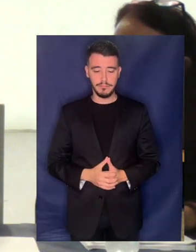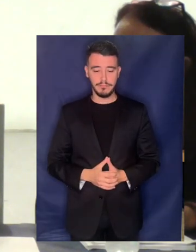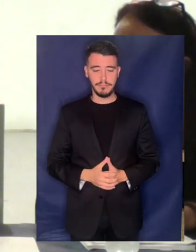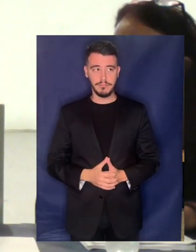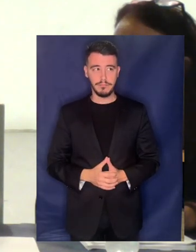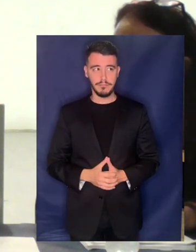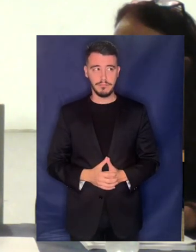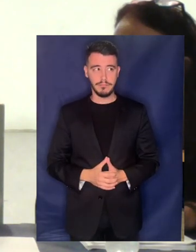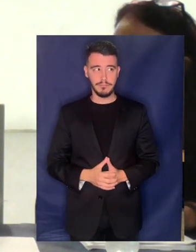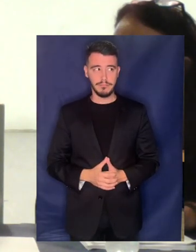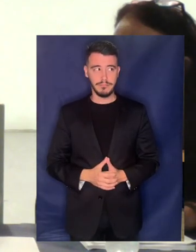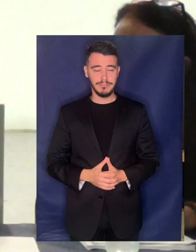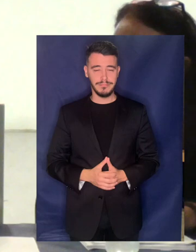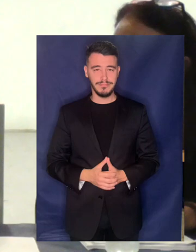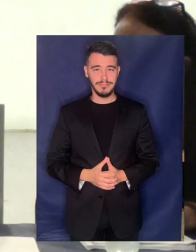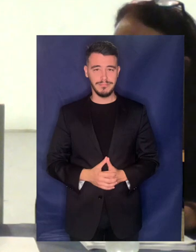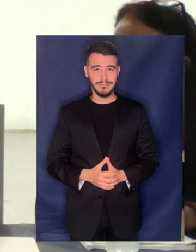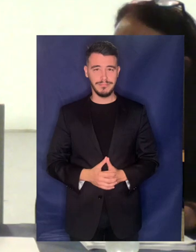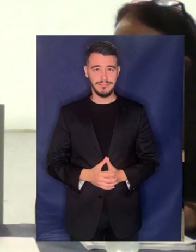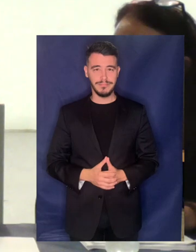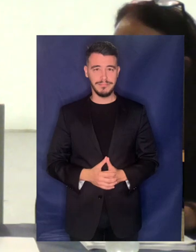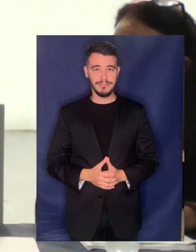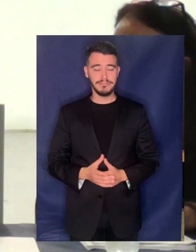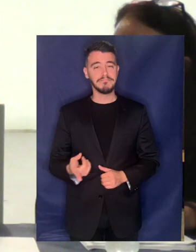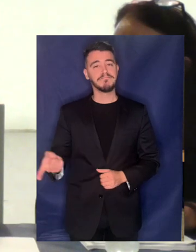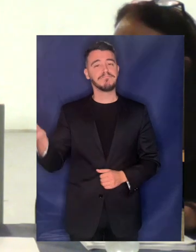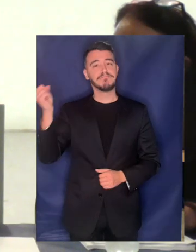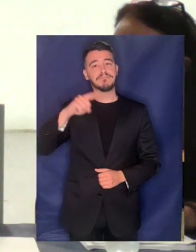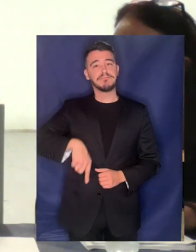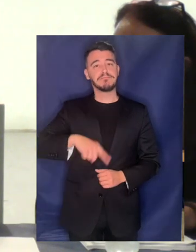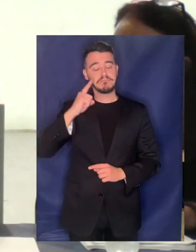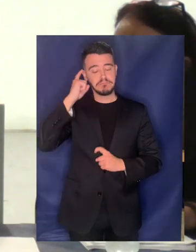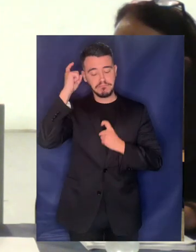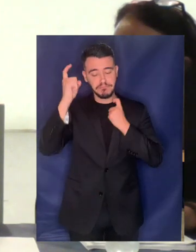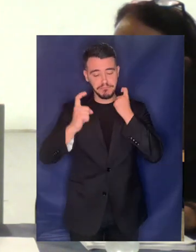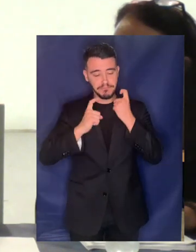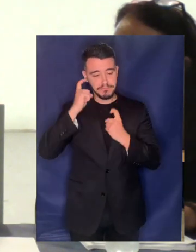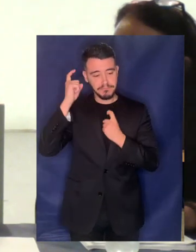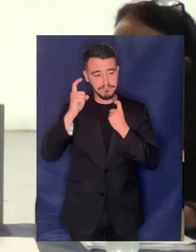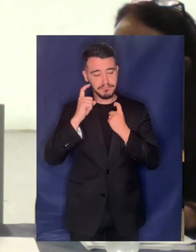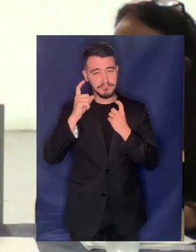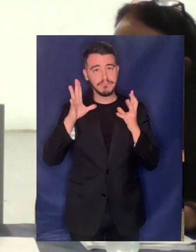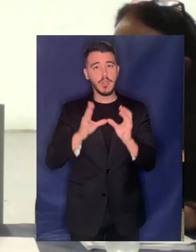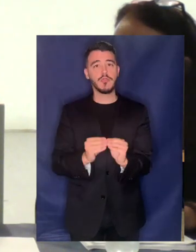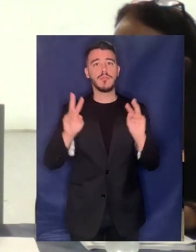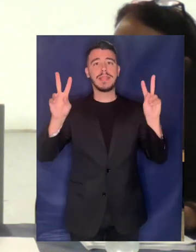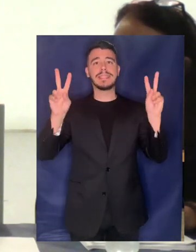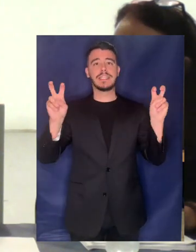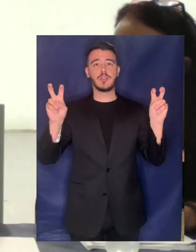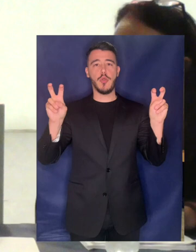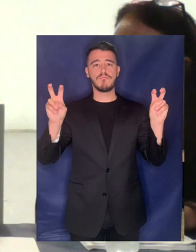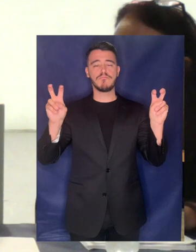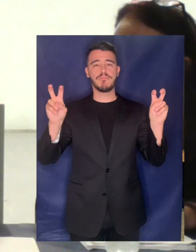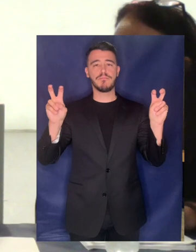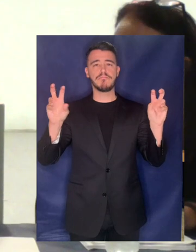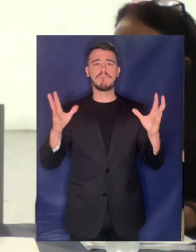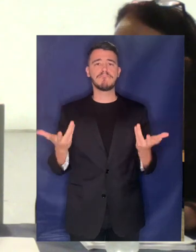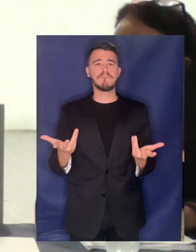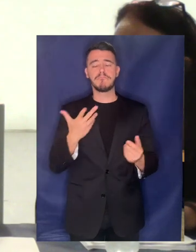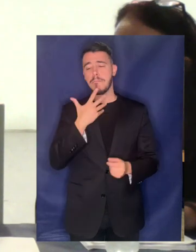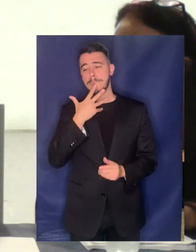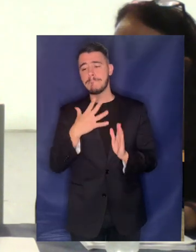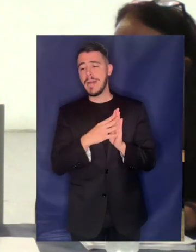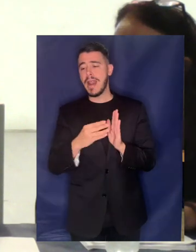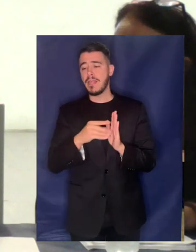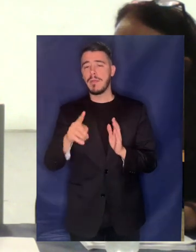ένα άλλο ερώτημα σε σχέση με το τίτλο που πρέπει να απαντήσουμε είναι γιατί μελέτη της ΕΙΔΑΠ και όχι κάποιο άλλο